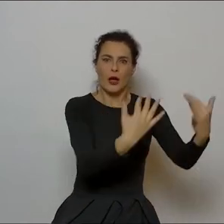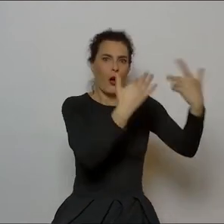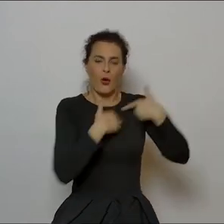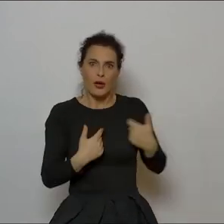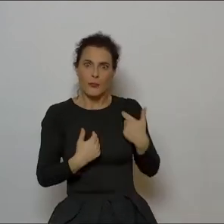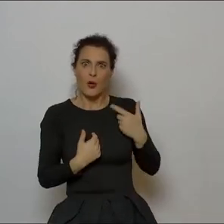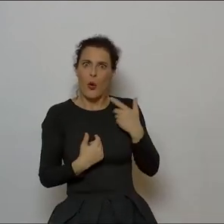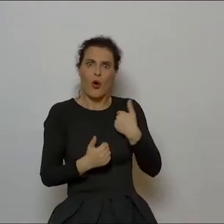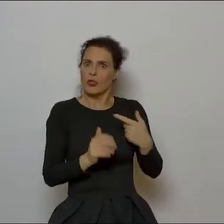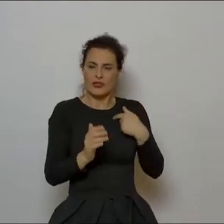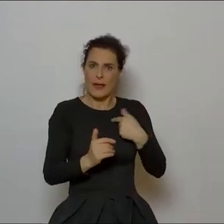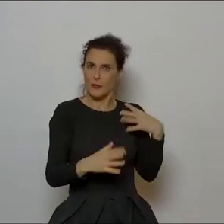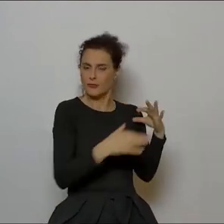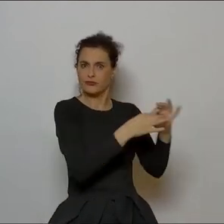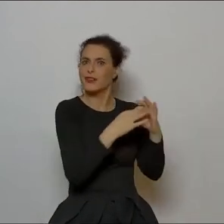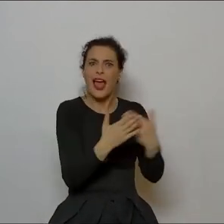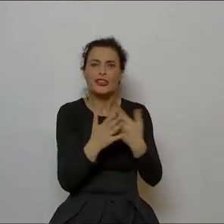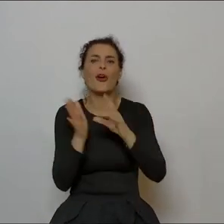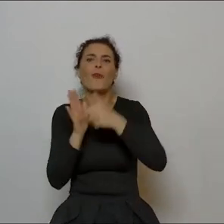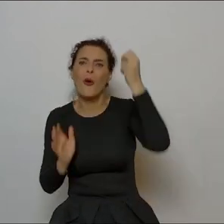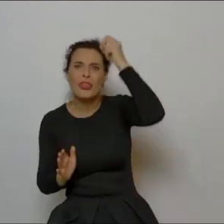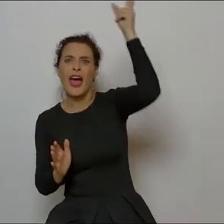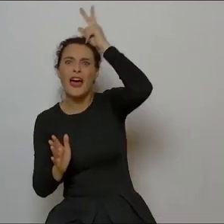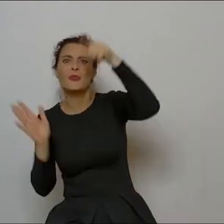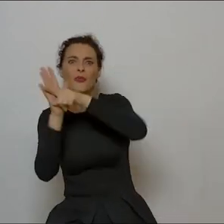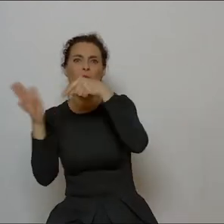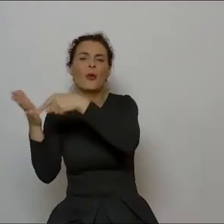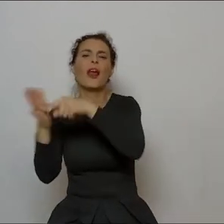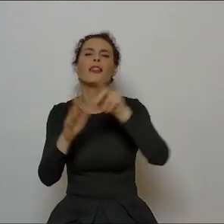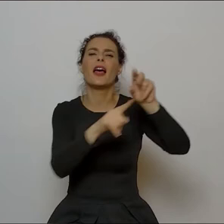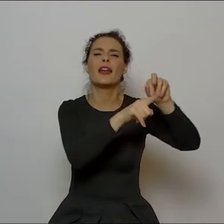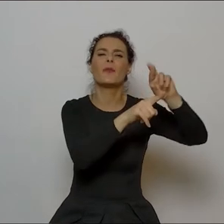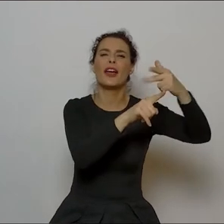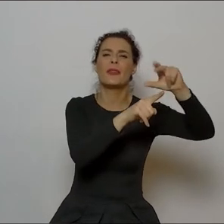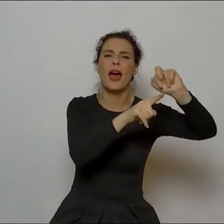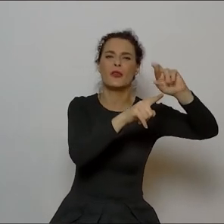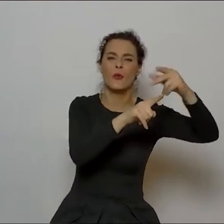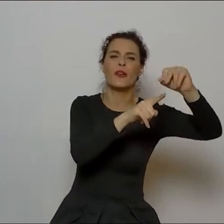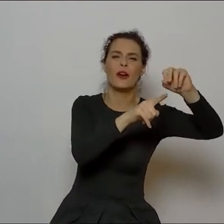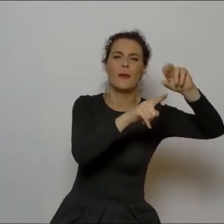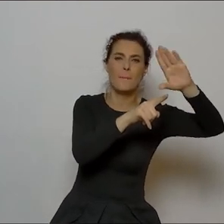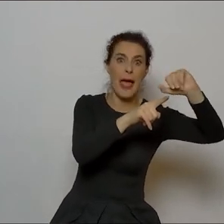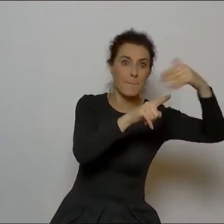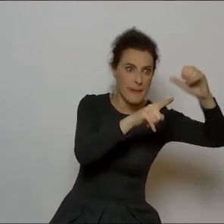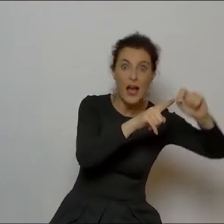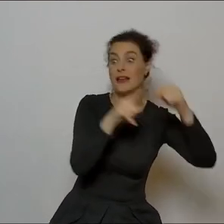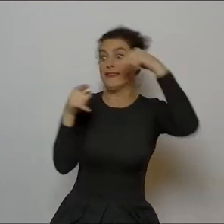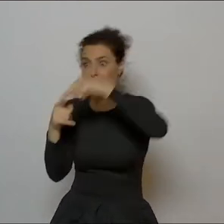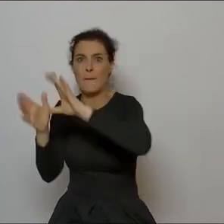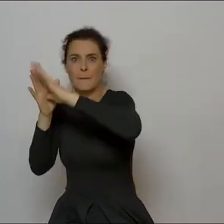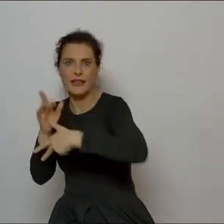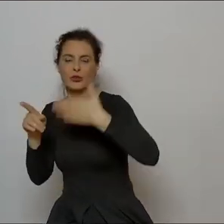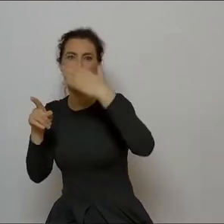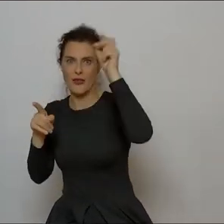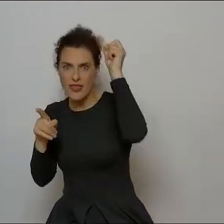chociażby z tego względu, że Tarnów Bemem stoi. No i w tym roku razem z moim trijem